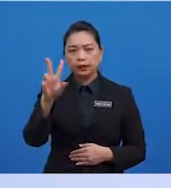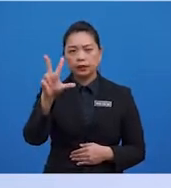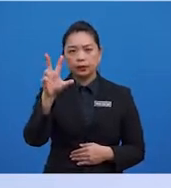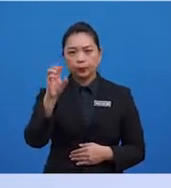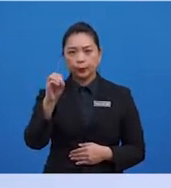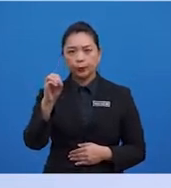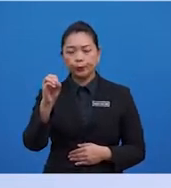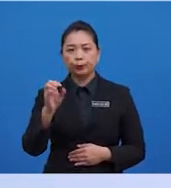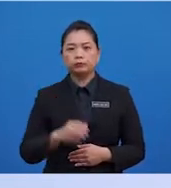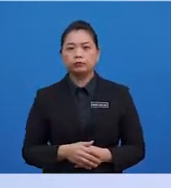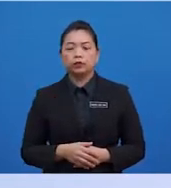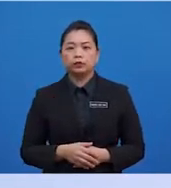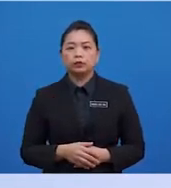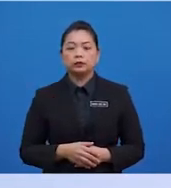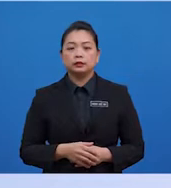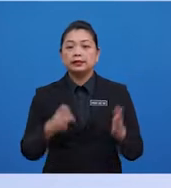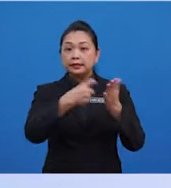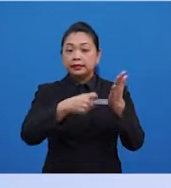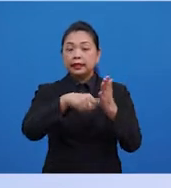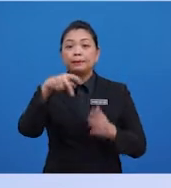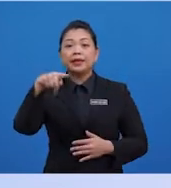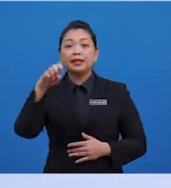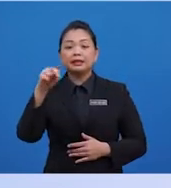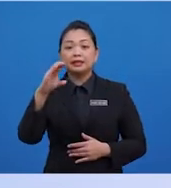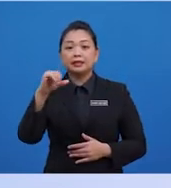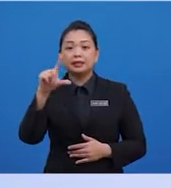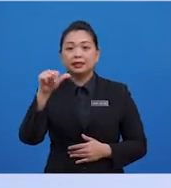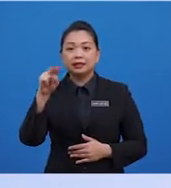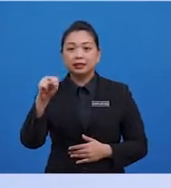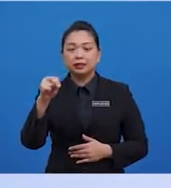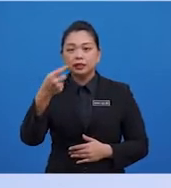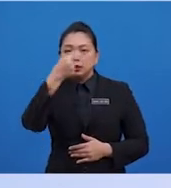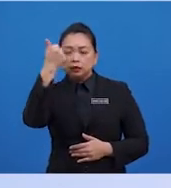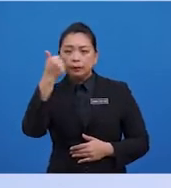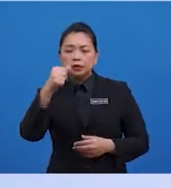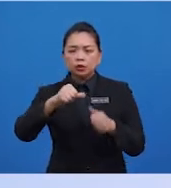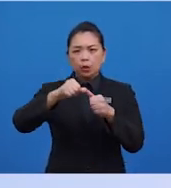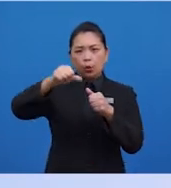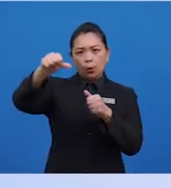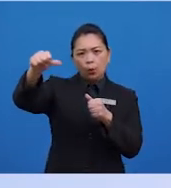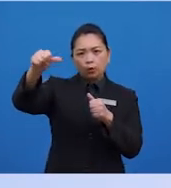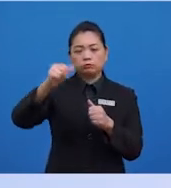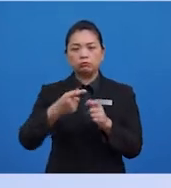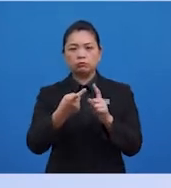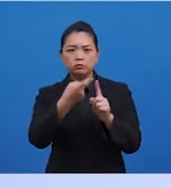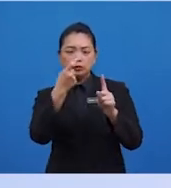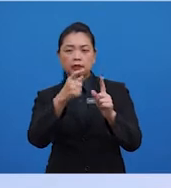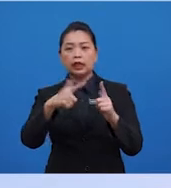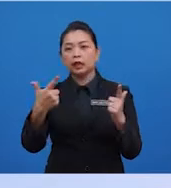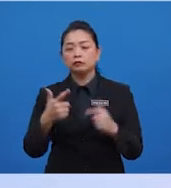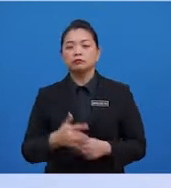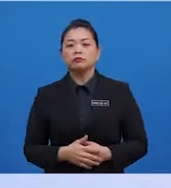adalah data pencelan kerana ia menyimpang jauh dari set data yang lain.